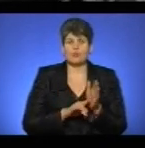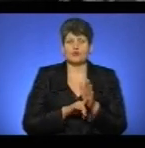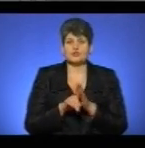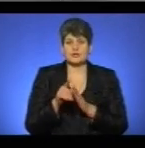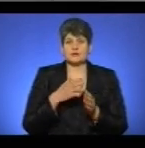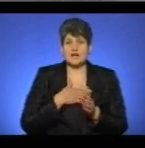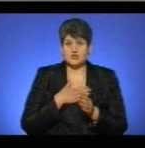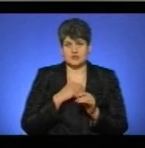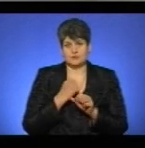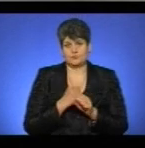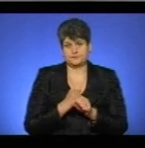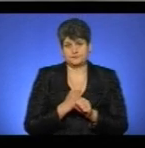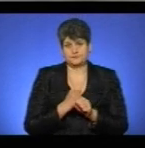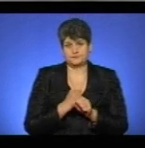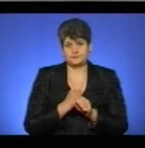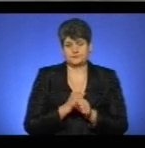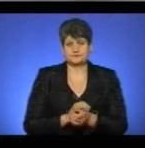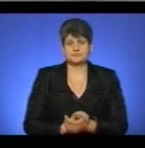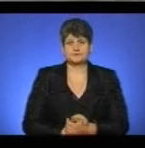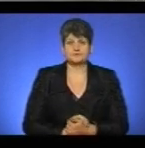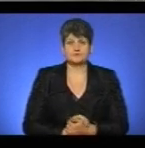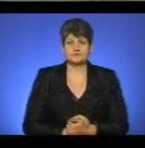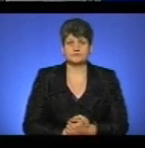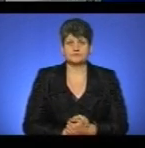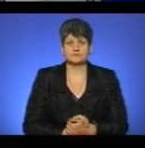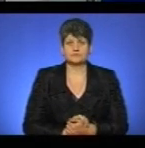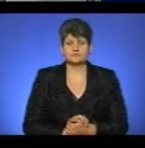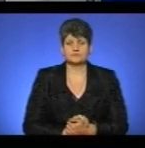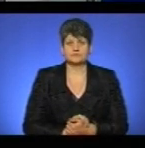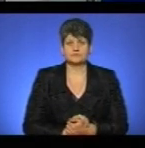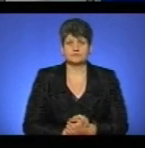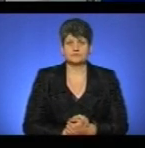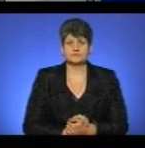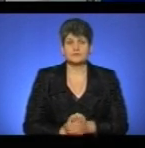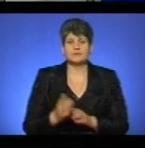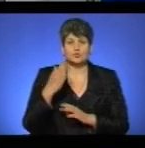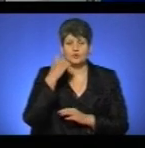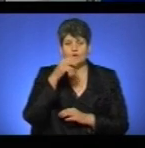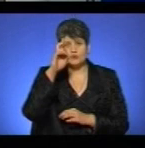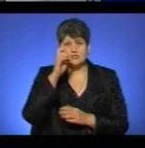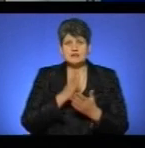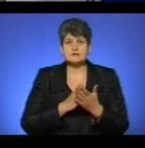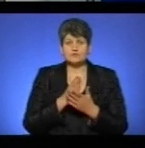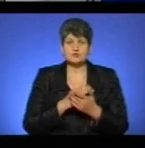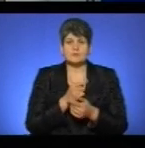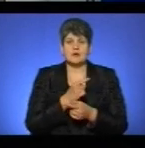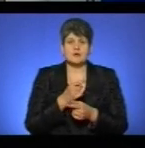наші дії. Анжела Шова, Андрій Прокопів, новини. Торік Держслужба з лікарських засобів та контролю за наркотиками